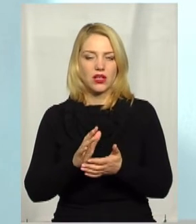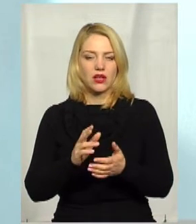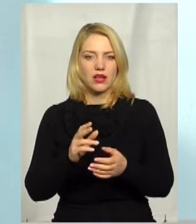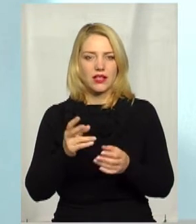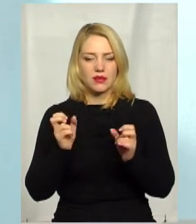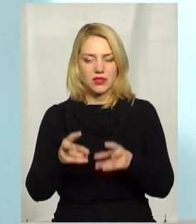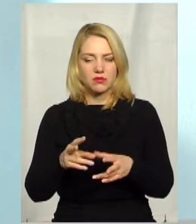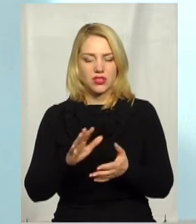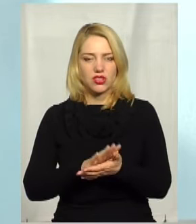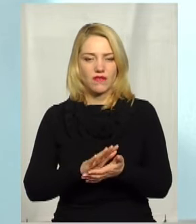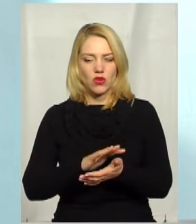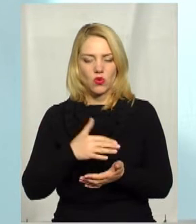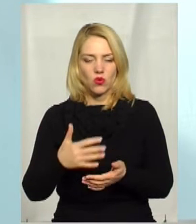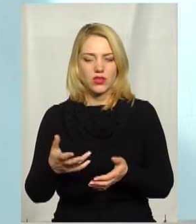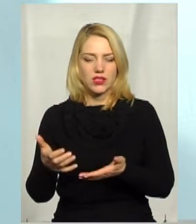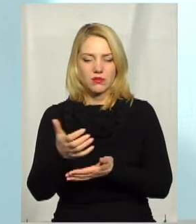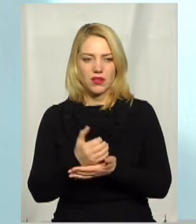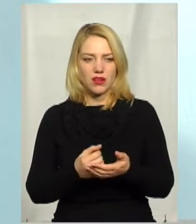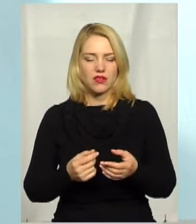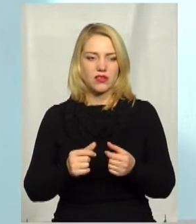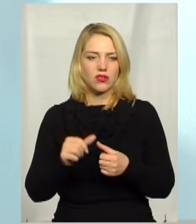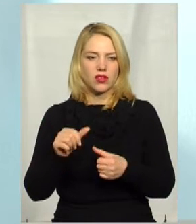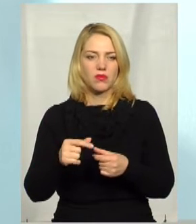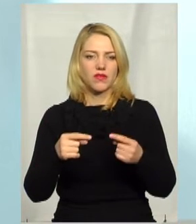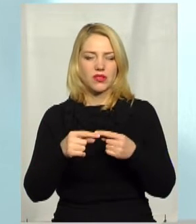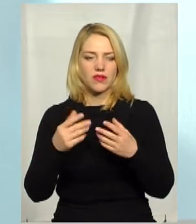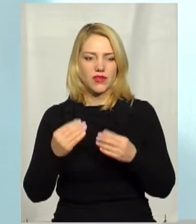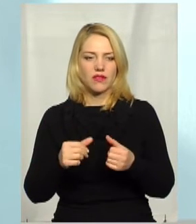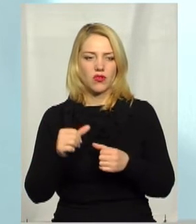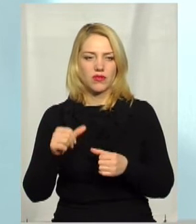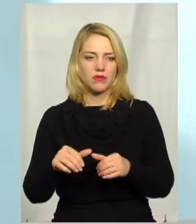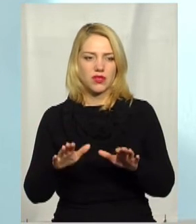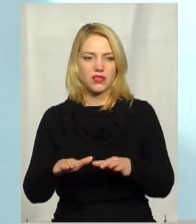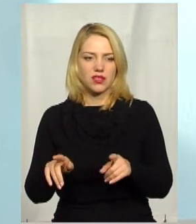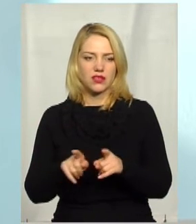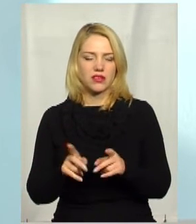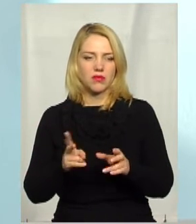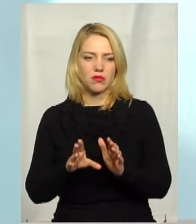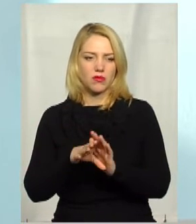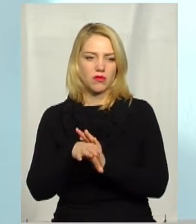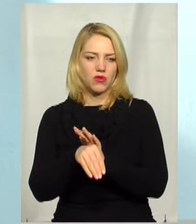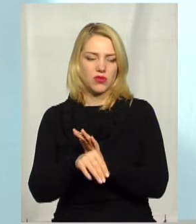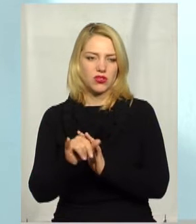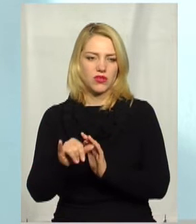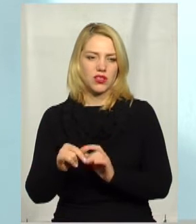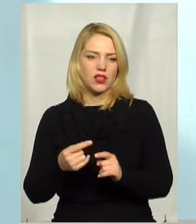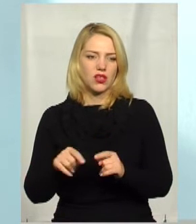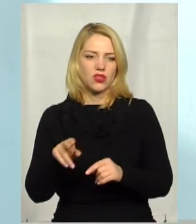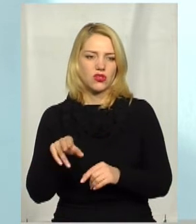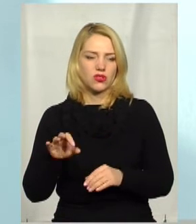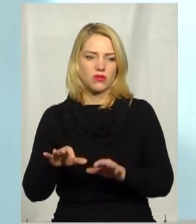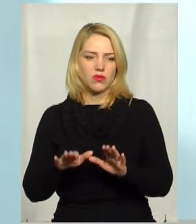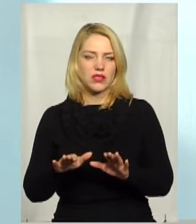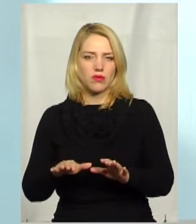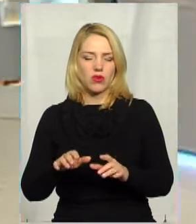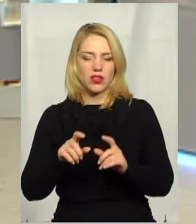окремо, в визначеній дні, в визначених місцях. Так само потрібно запроваджувати, щоб органи